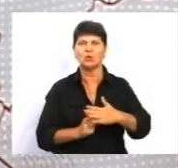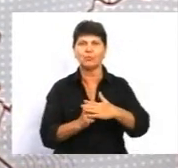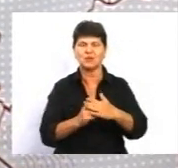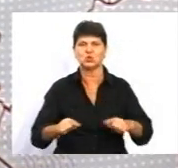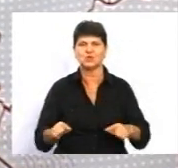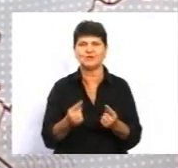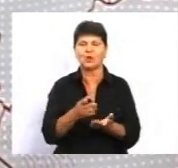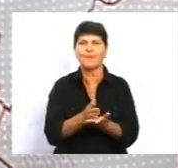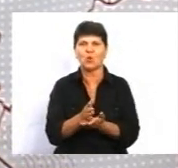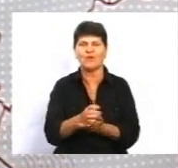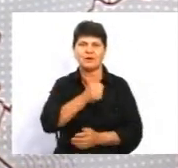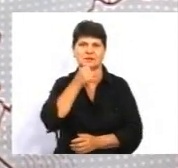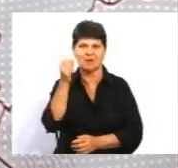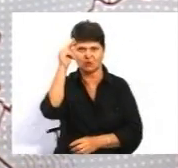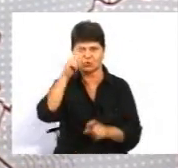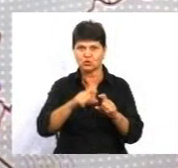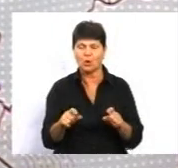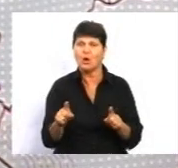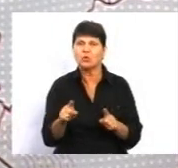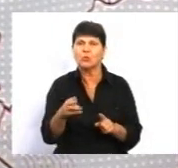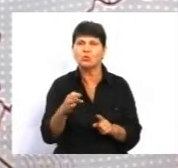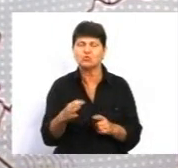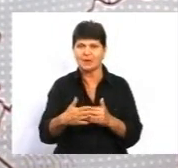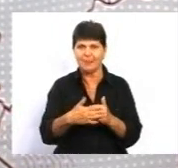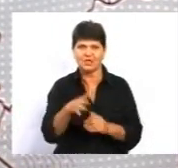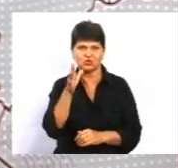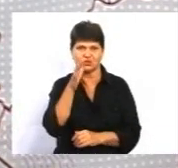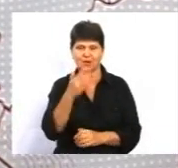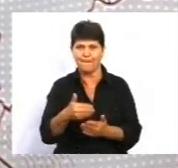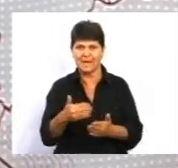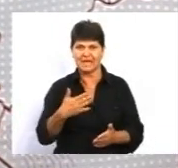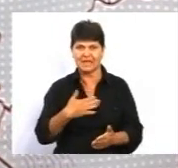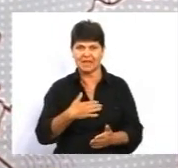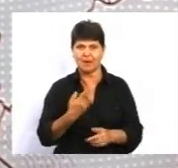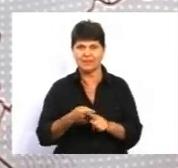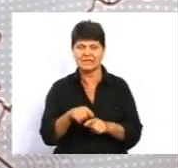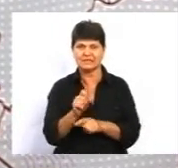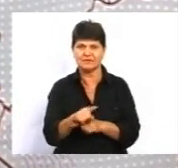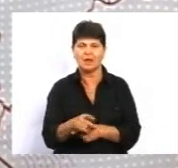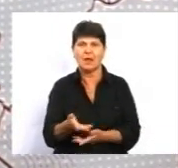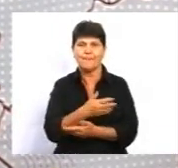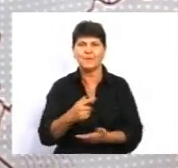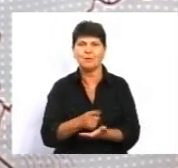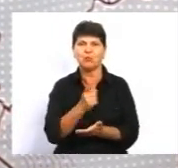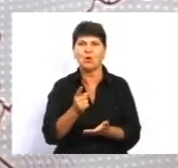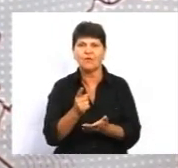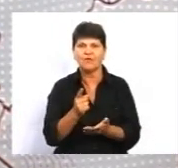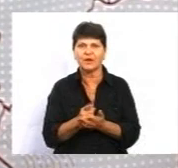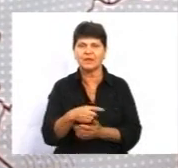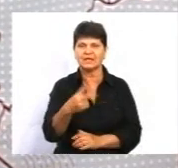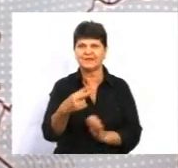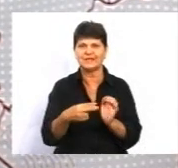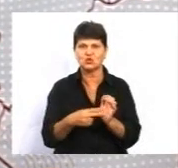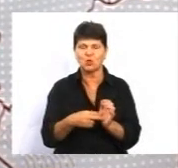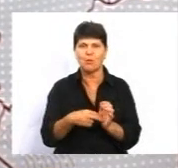профільної старшої школи, тому що на найближчий час перед нами стоїть і це завдання, ми повинні будемо з 27 року перейти до